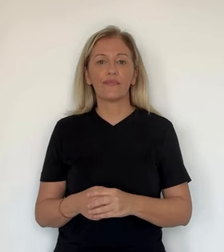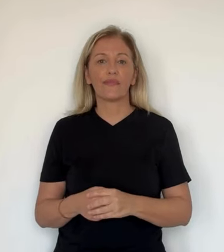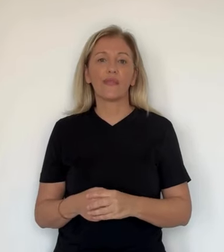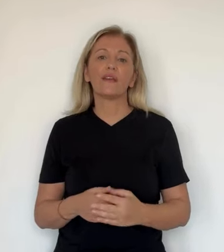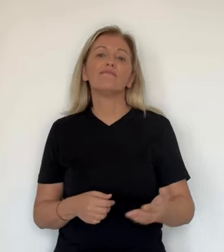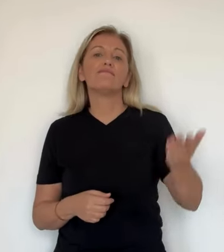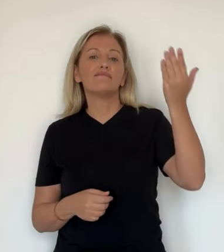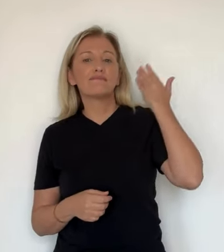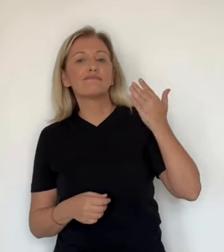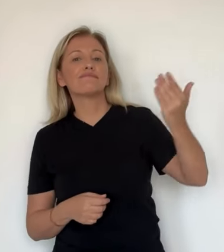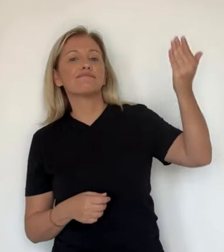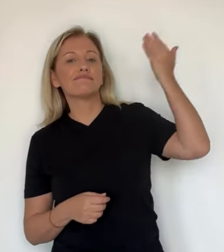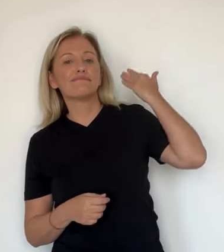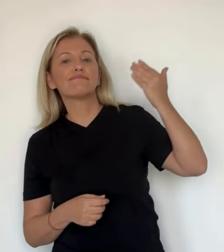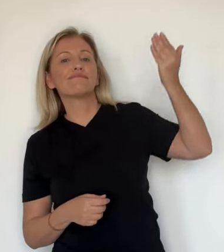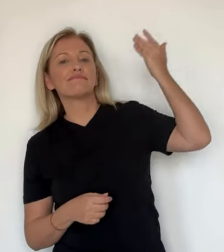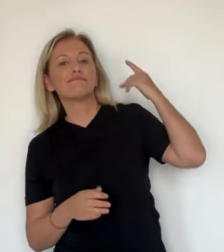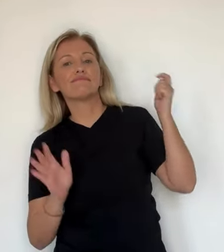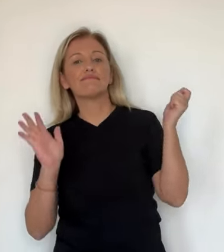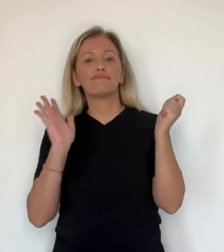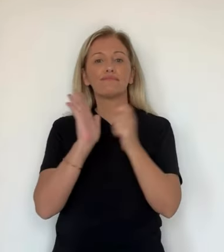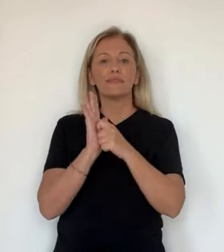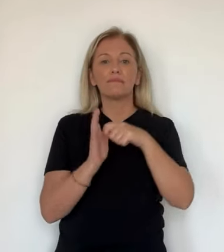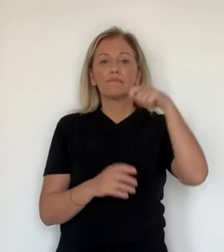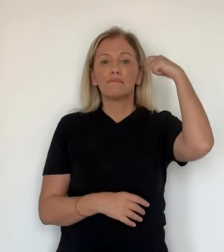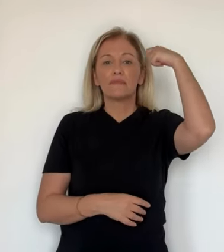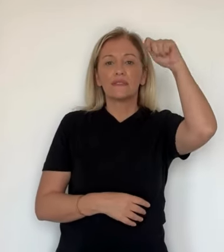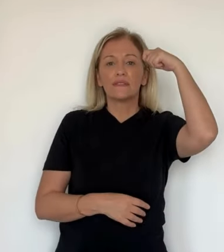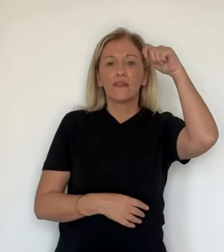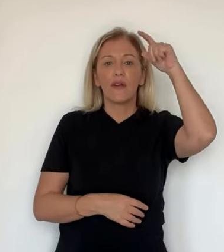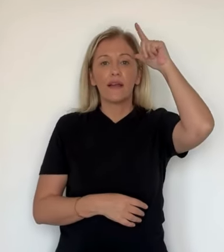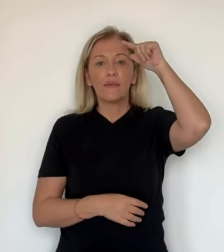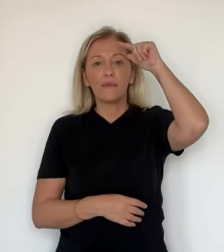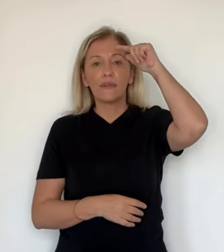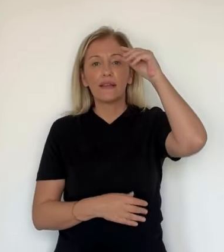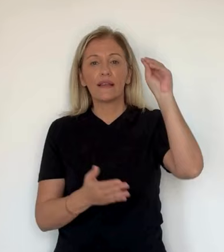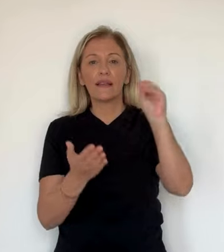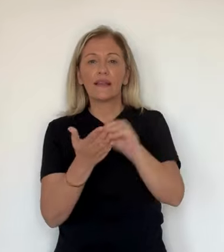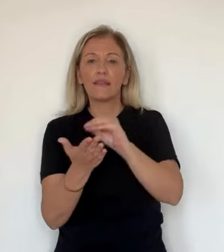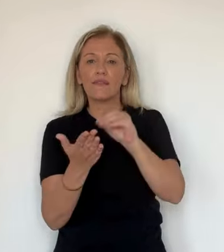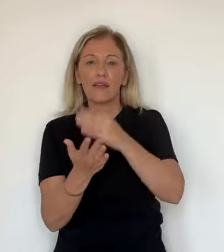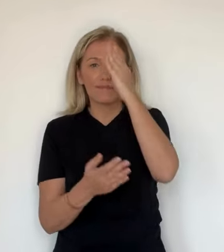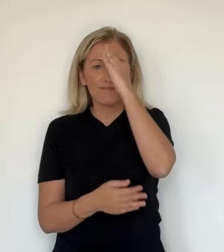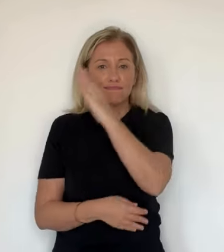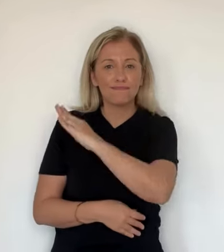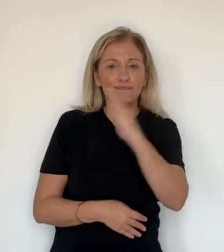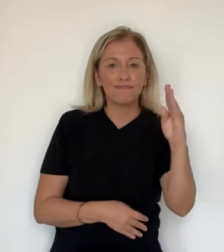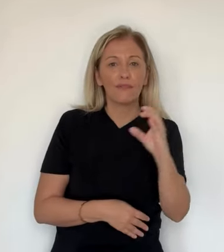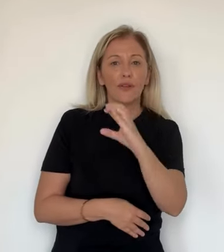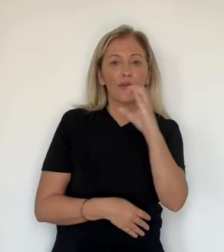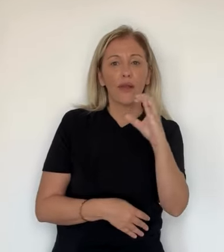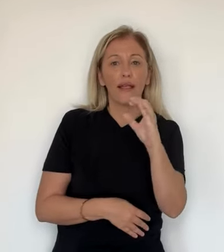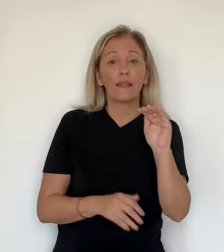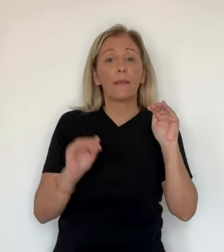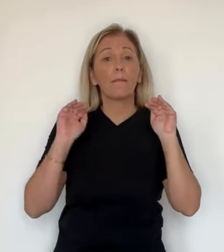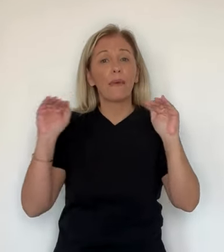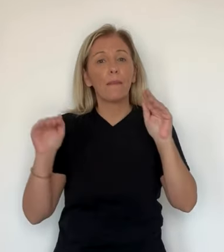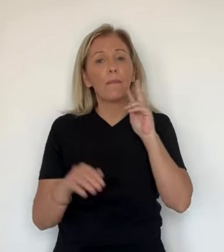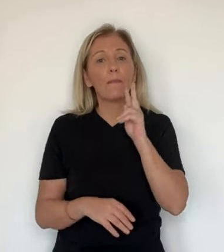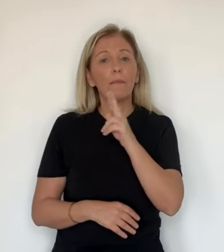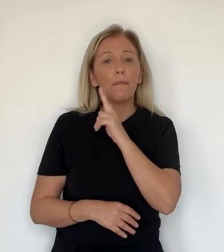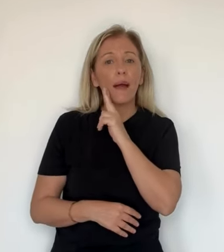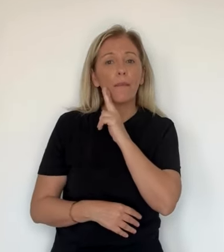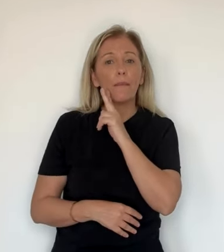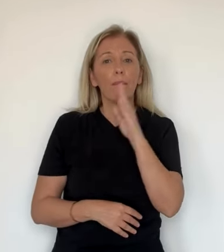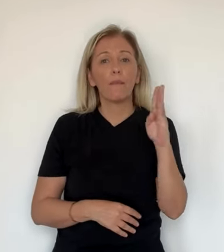Le président de la République de l'époque, l'écrivaine de renom Colette, mais aussi le pape Benoît XV, vante les mérites de cet